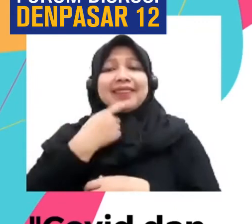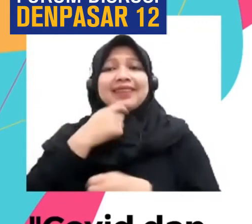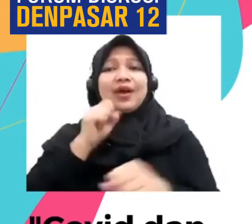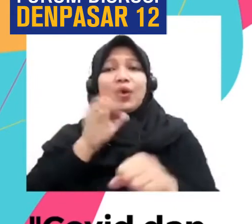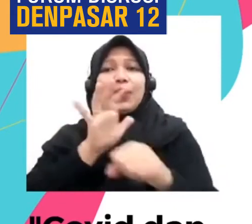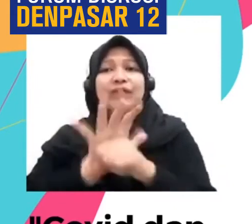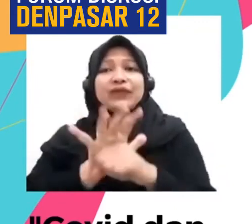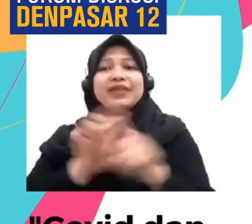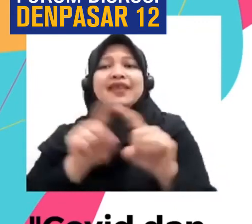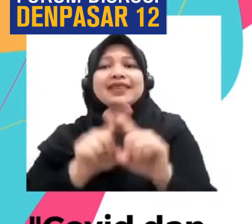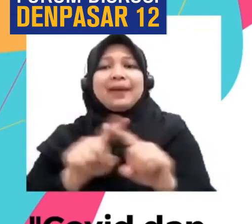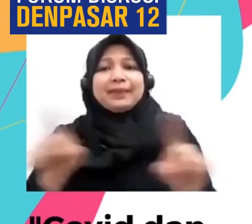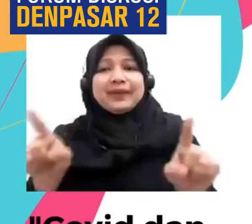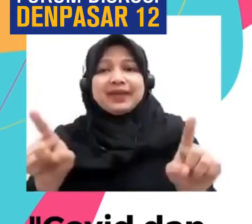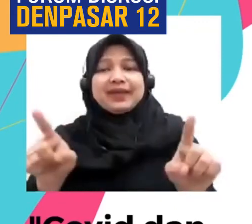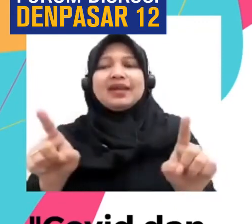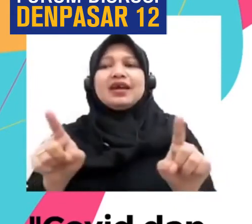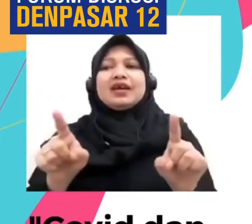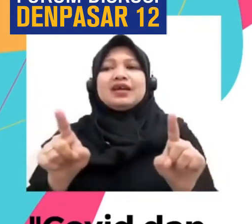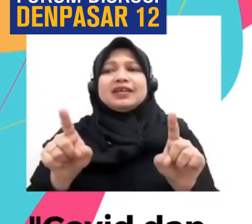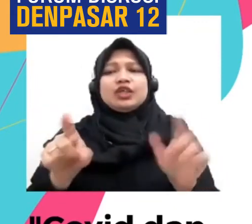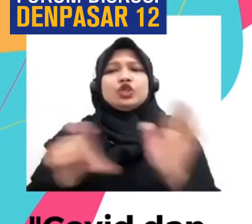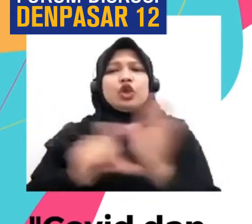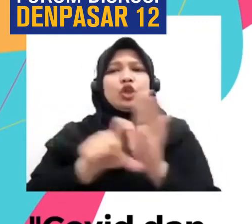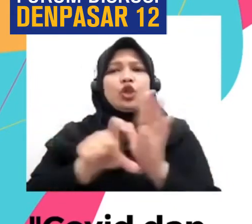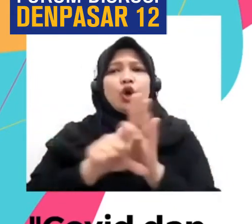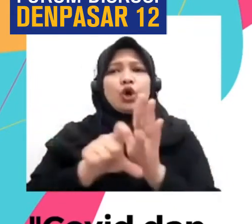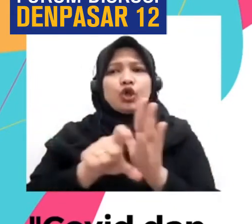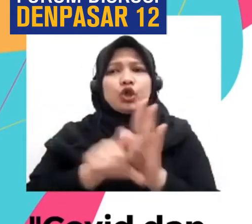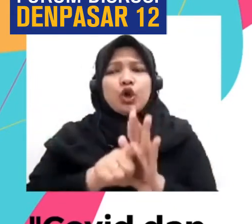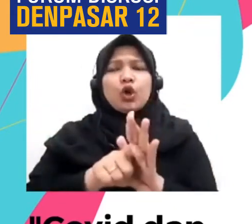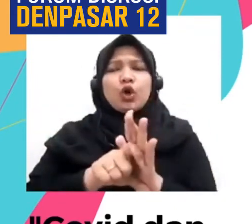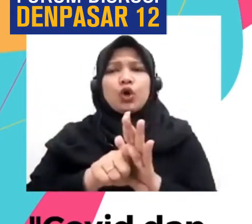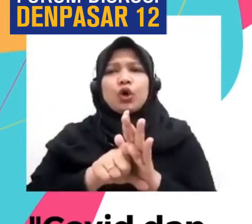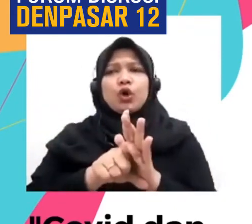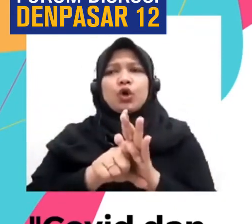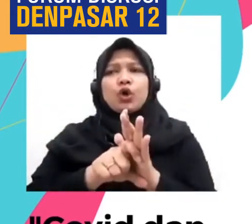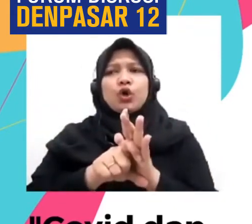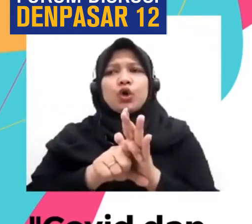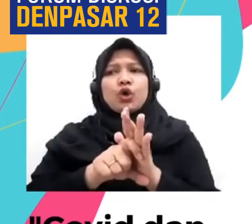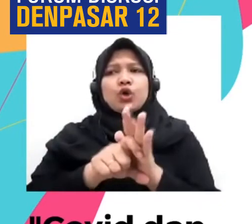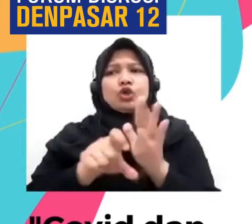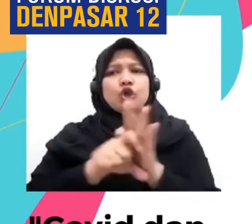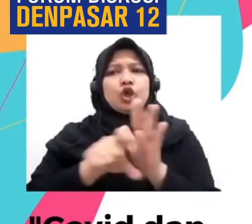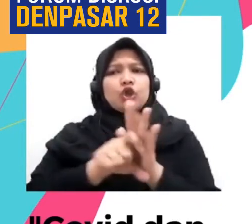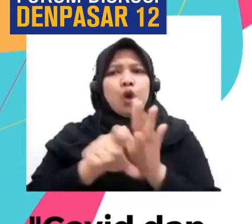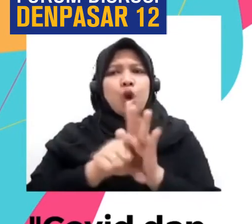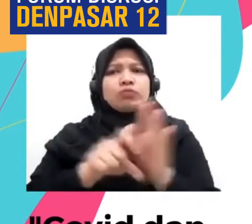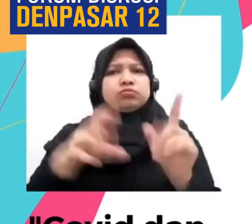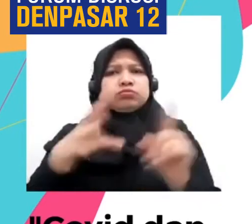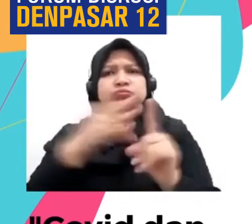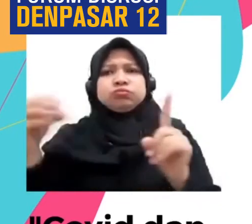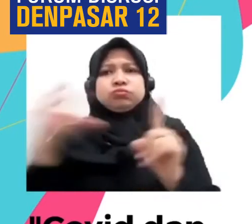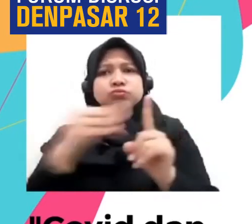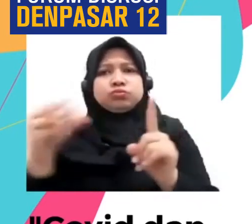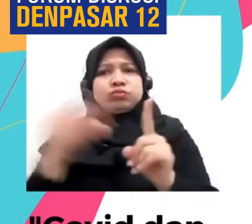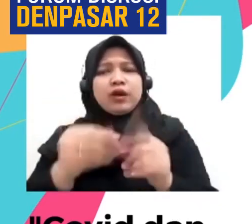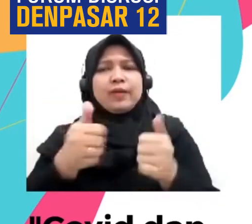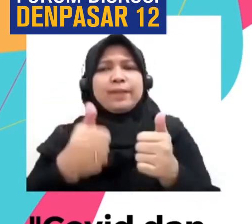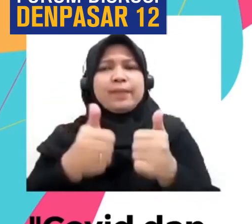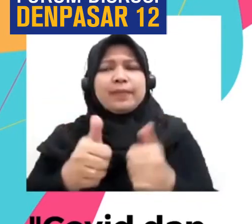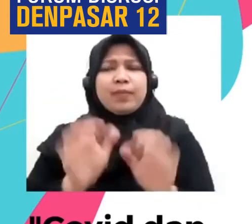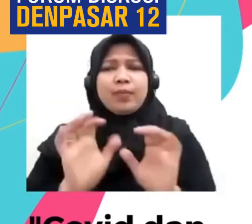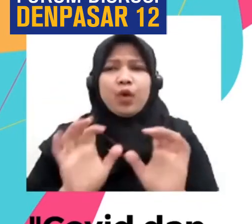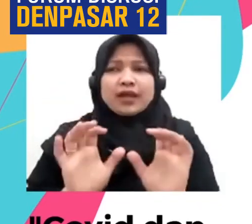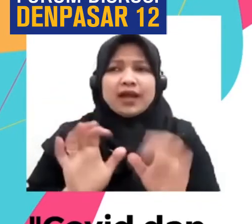Banyak Contoh Gimana Belajar Itu Menjadi Lebih Cepat Dibanding Negara Lain